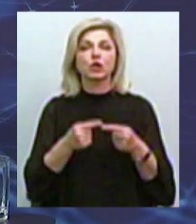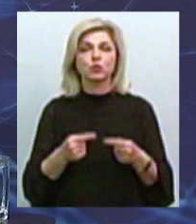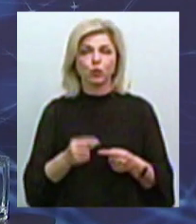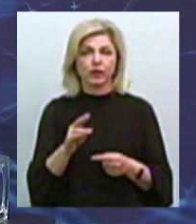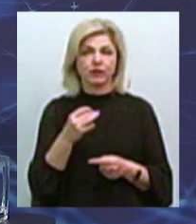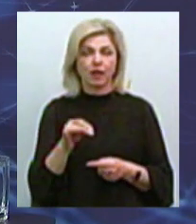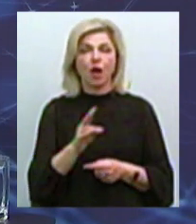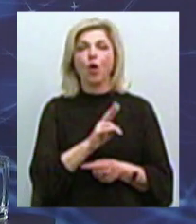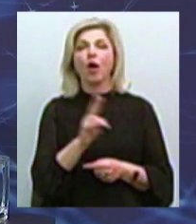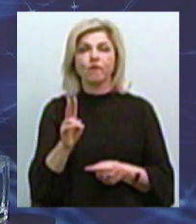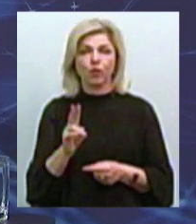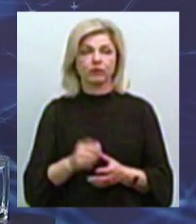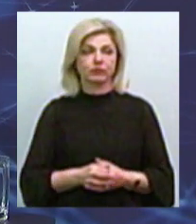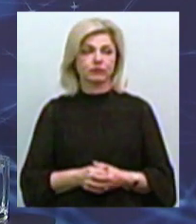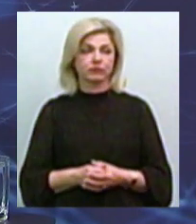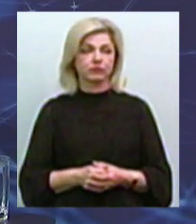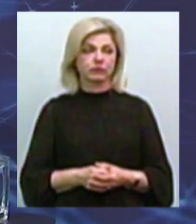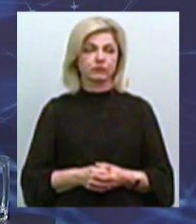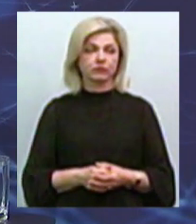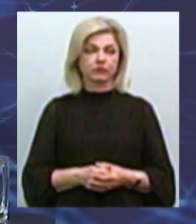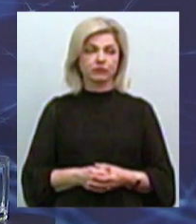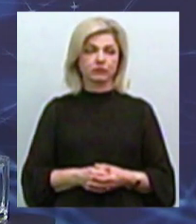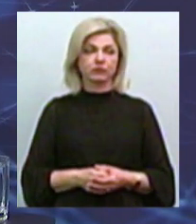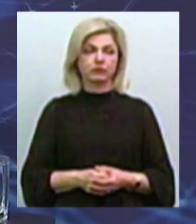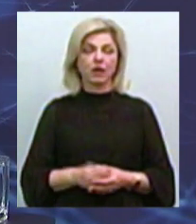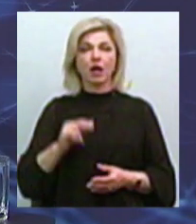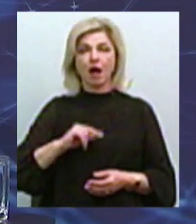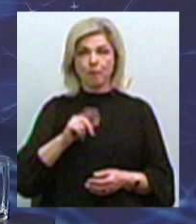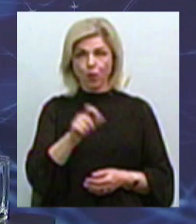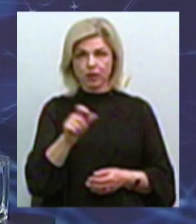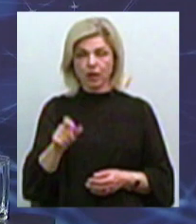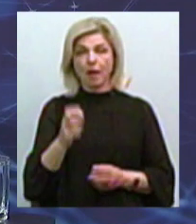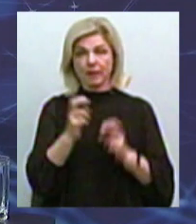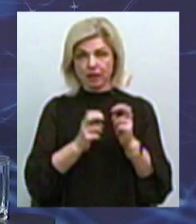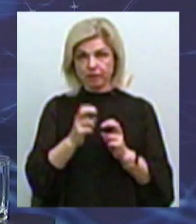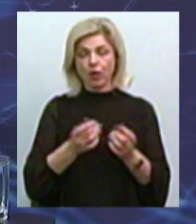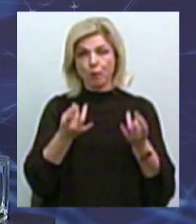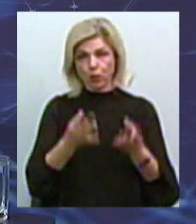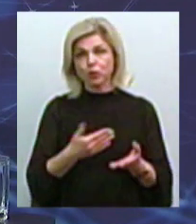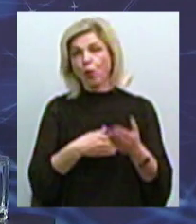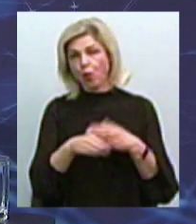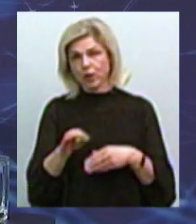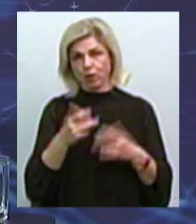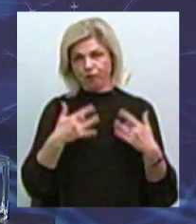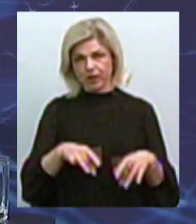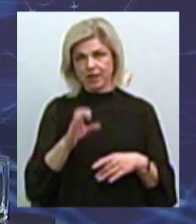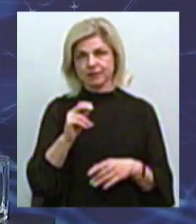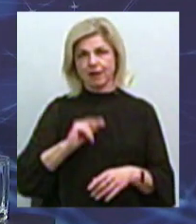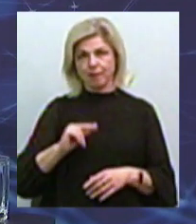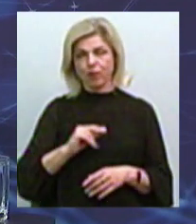Кого саме? Нужно конкретизировать. Работники предприятия просто уходят из предприятия. Если можно, прозвища, какие